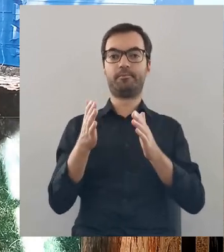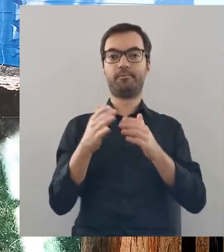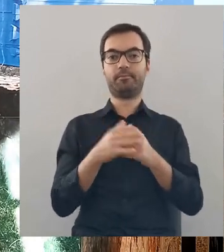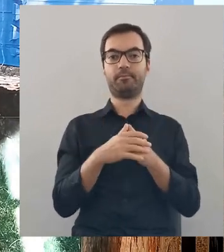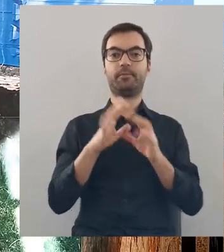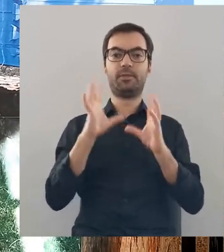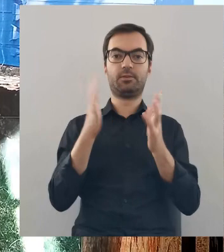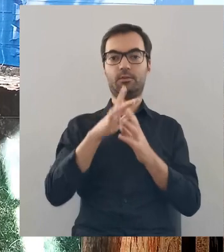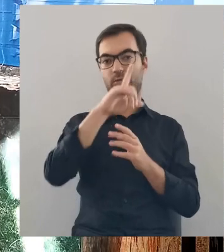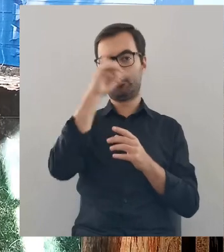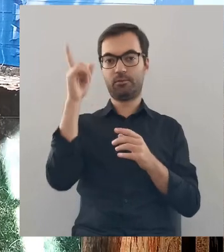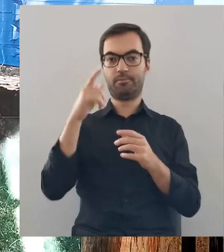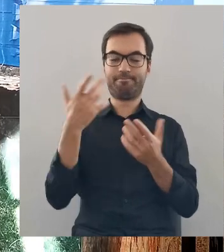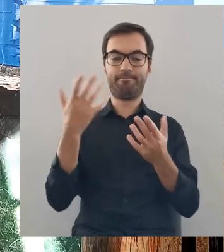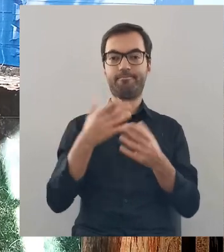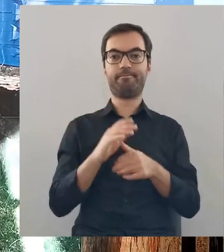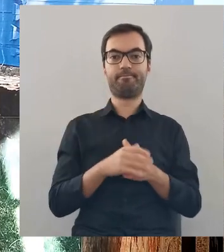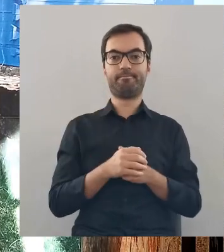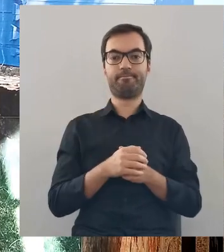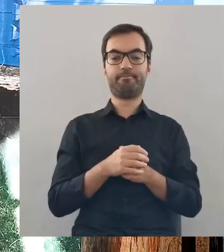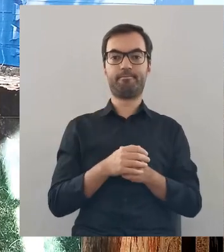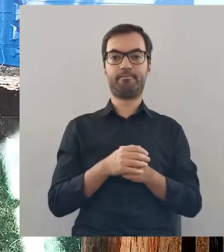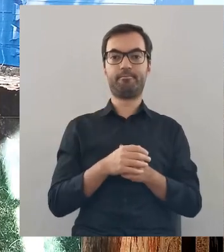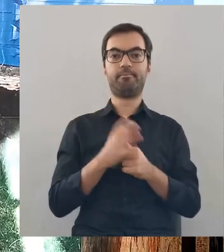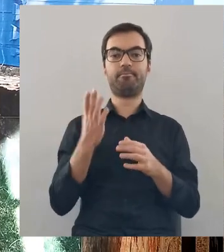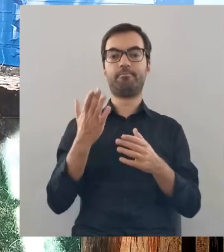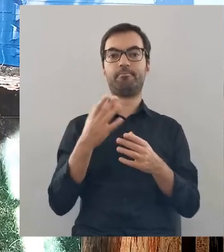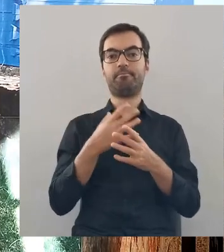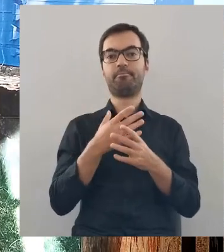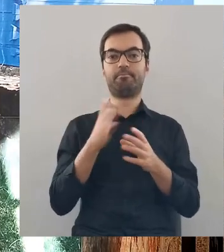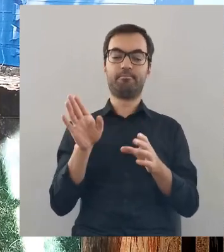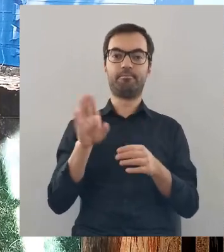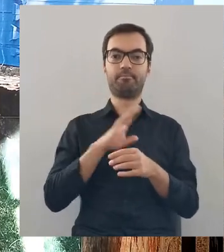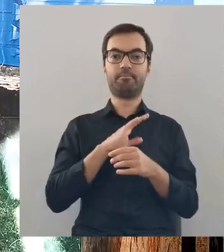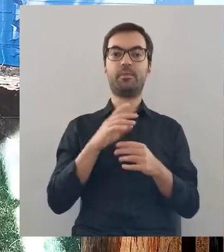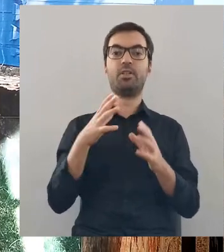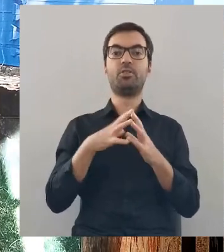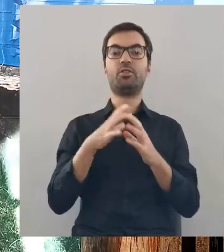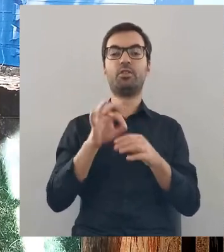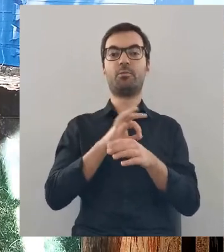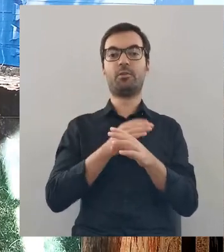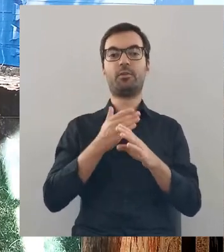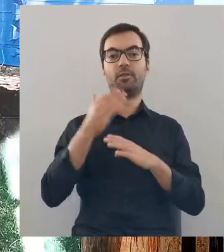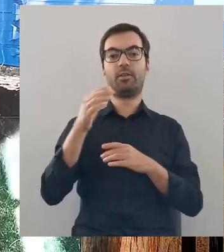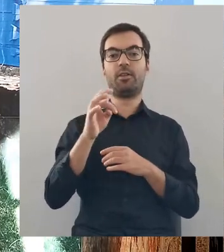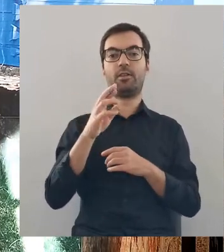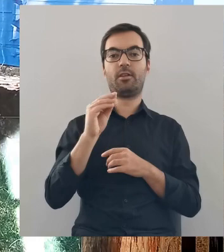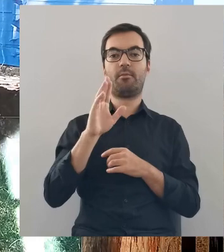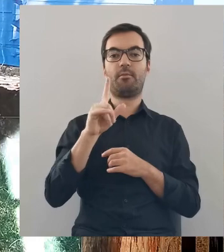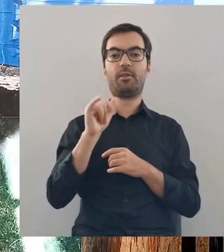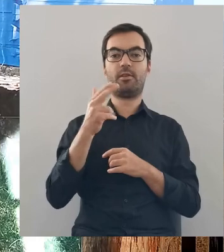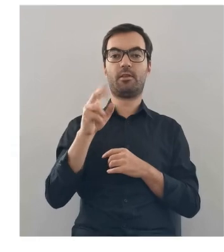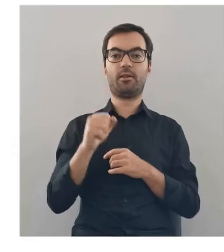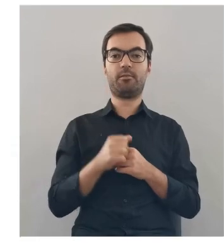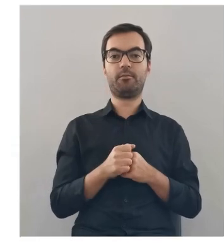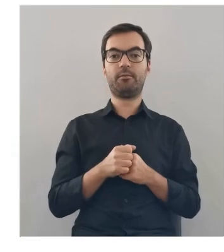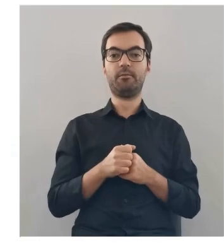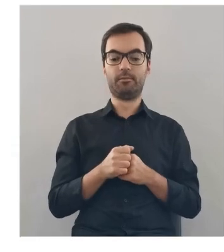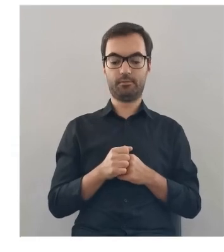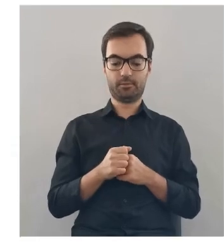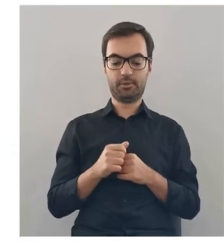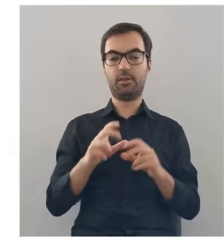ci wszyscy ludzie przepadli. 10 kilometrów od Kosowa Lackiego znajduje się miejscowość Treblinka,